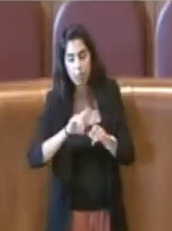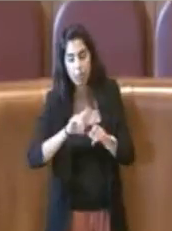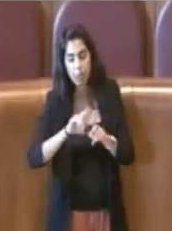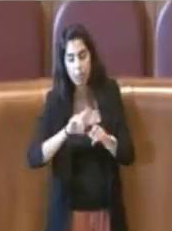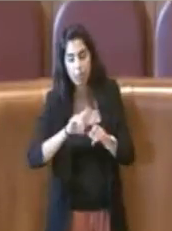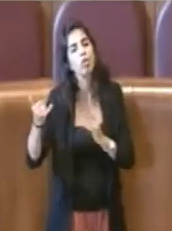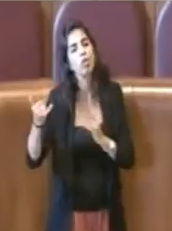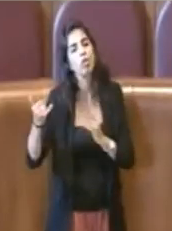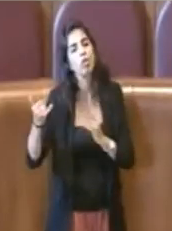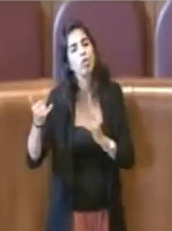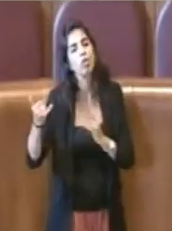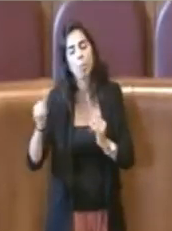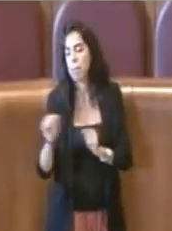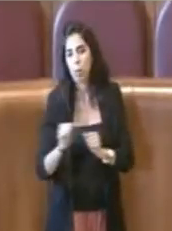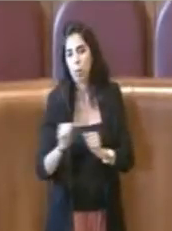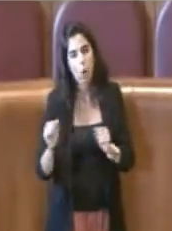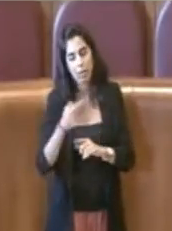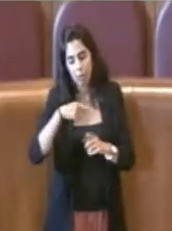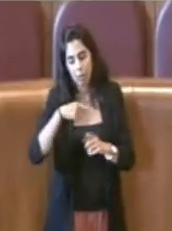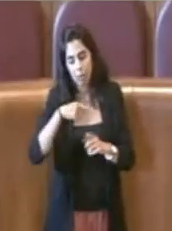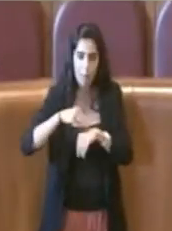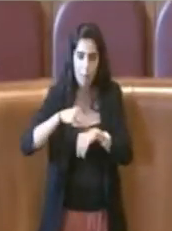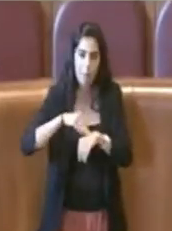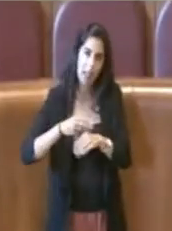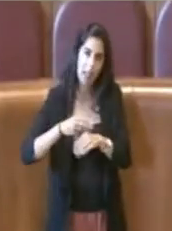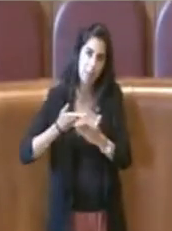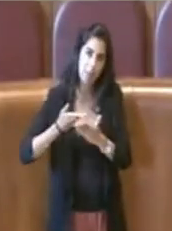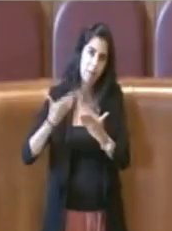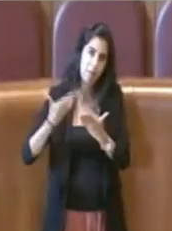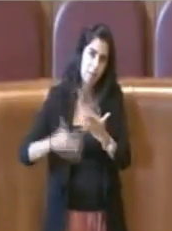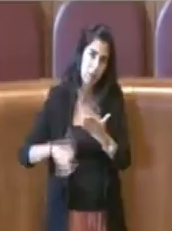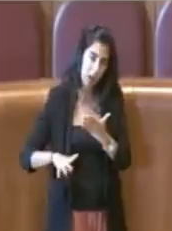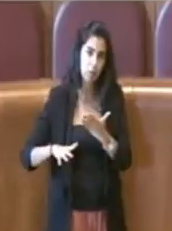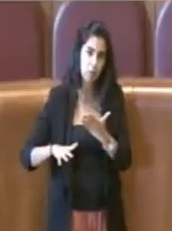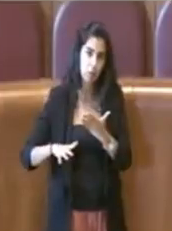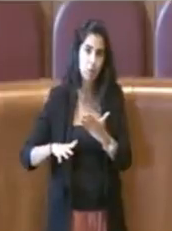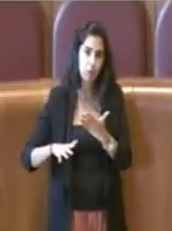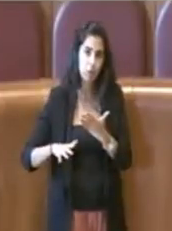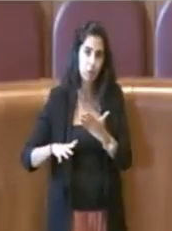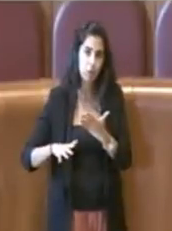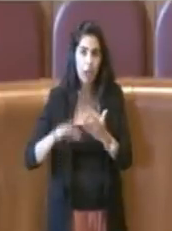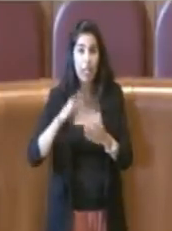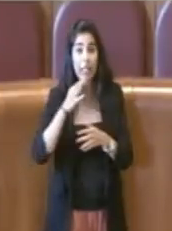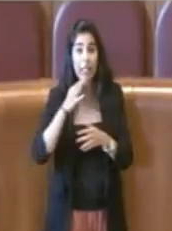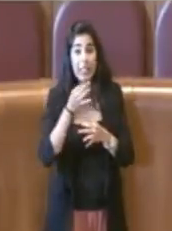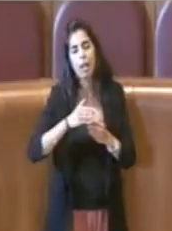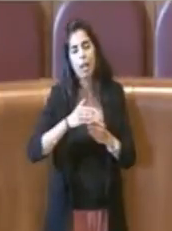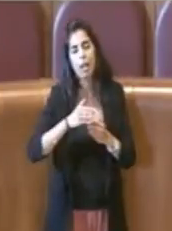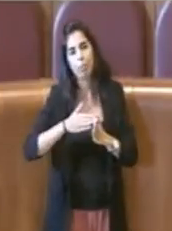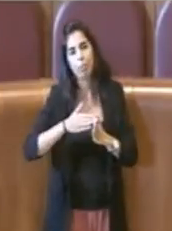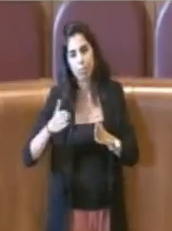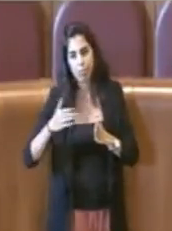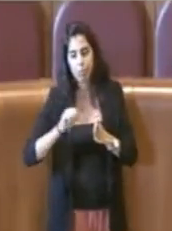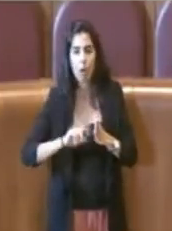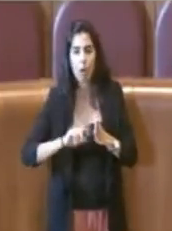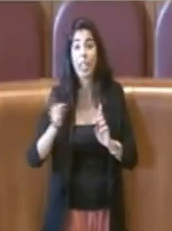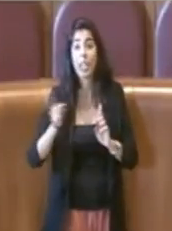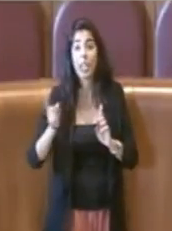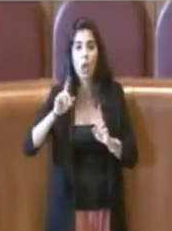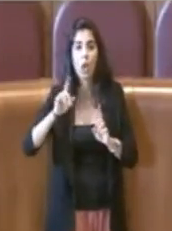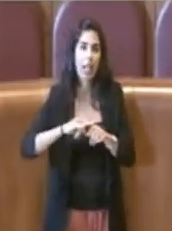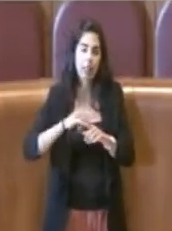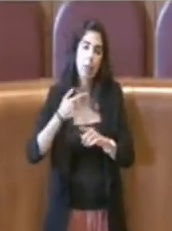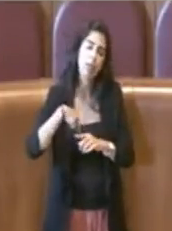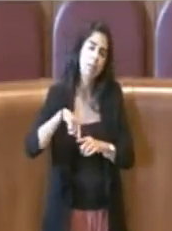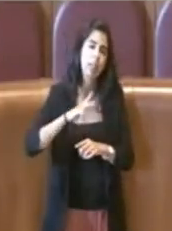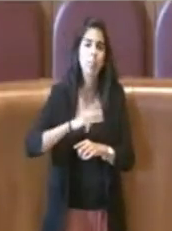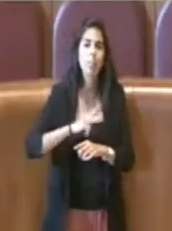impossibile, infatti abbiamo presentato un emendamento di questo tipo, i ritardatari saranno in numero minore